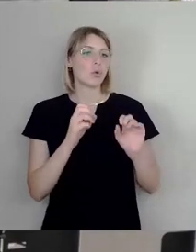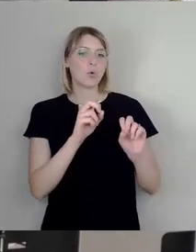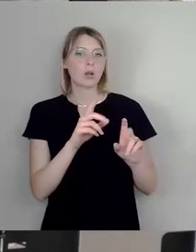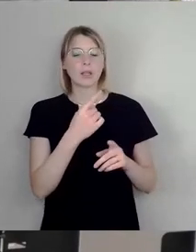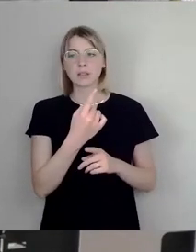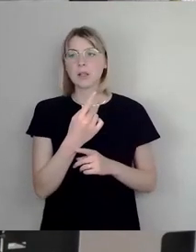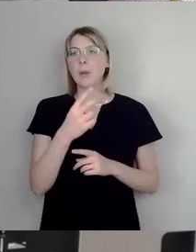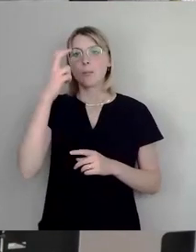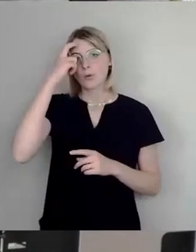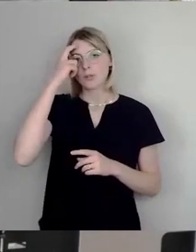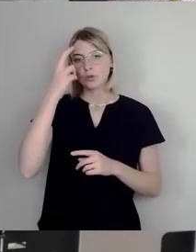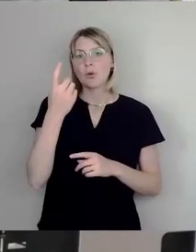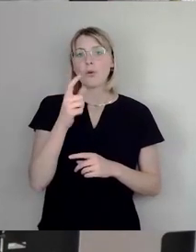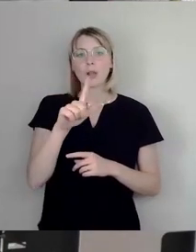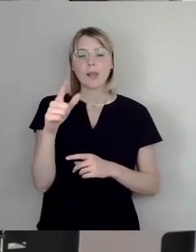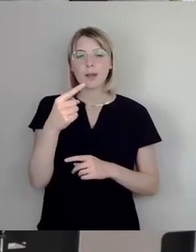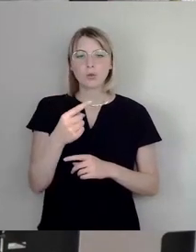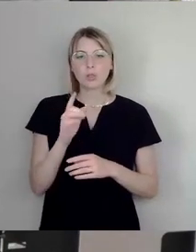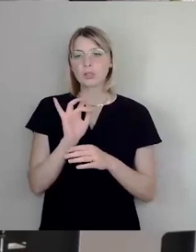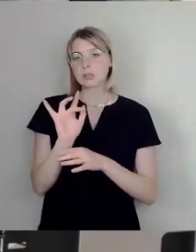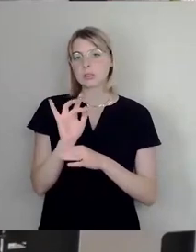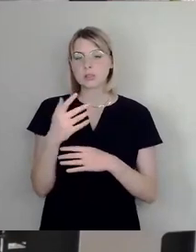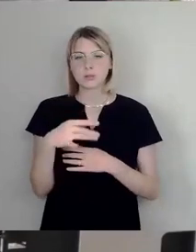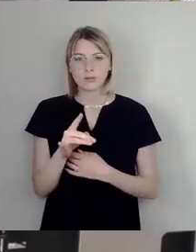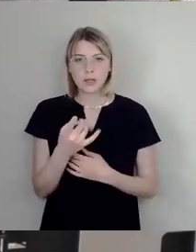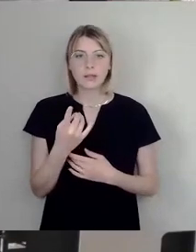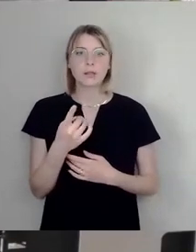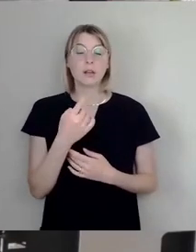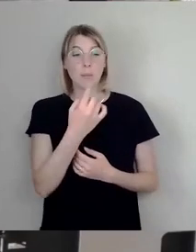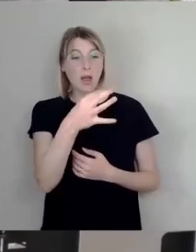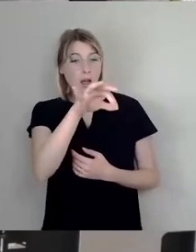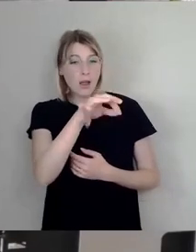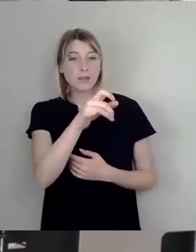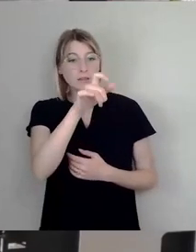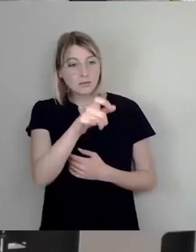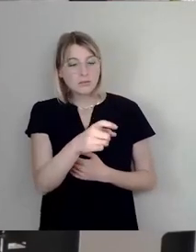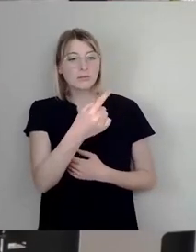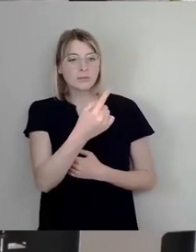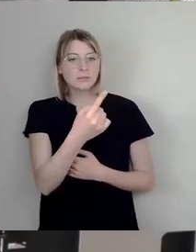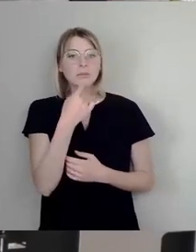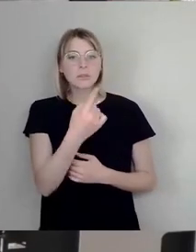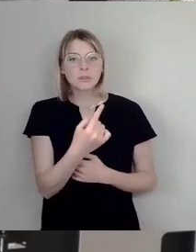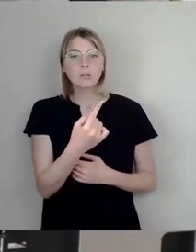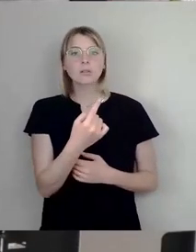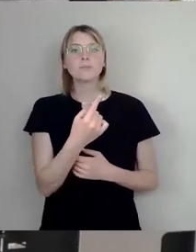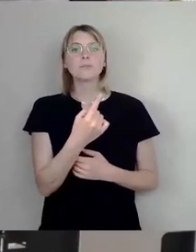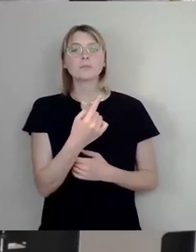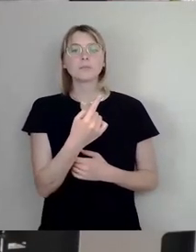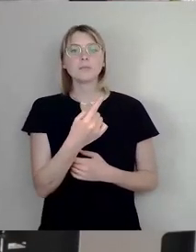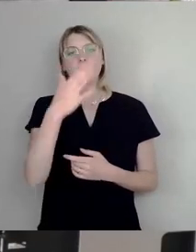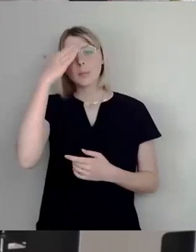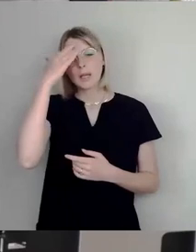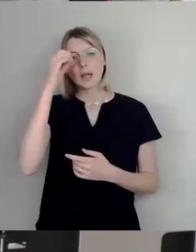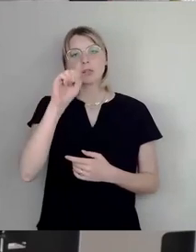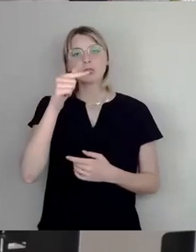Grundig kritisiert und ihre Funktionärsherrschaft. Ich meine, erst mal, Sie waren die einzige in der Fraktion, die einen bekannten Stasi-EM in ihren Reihen